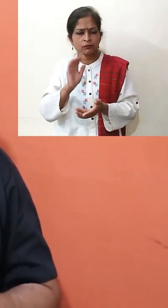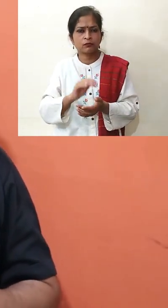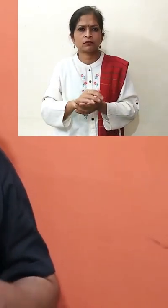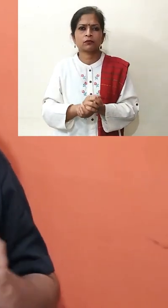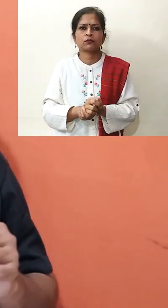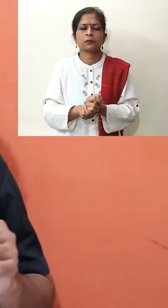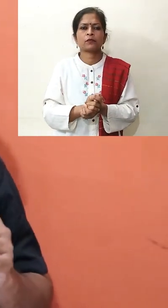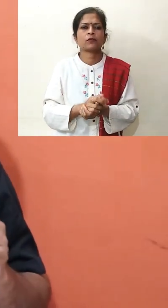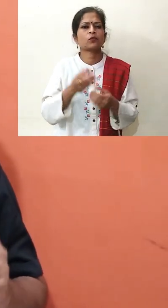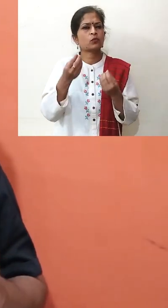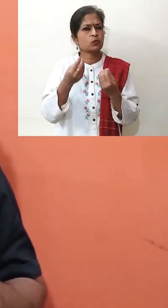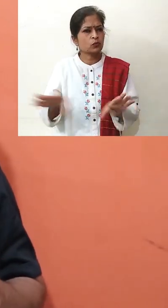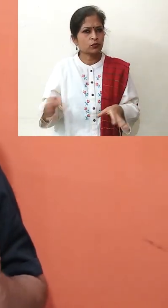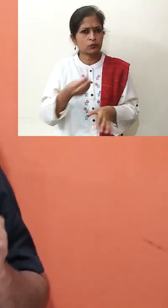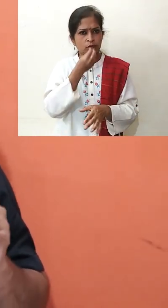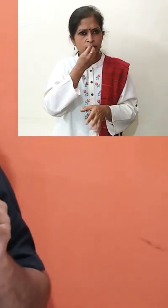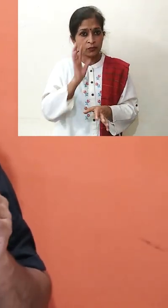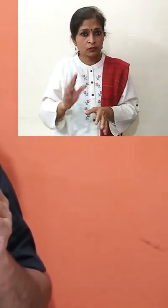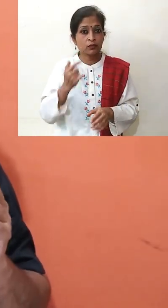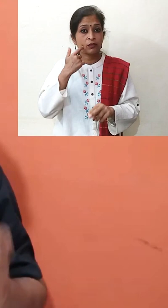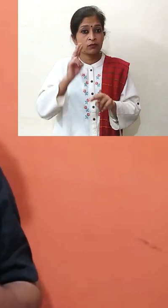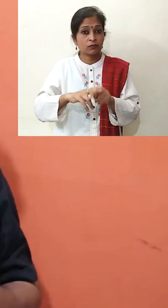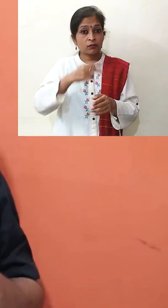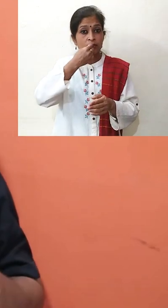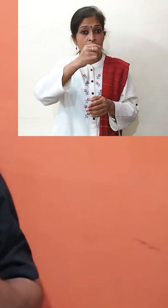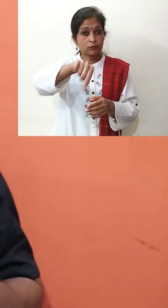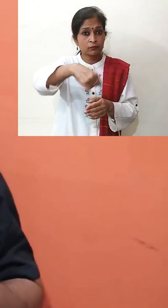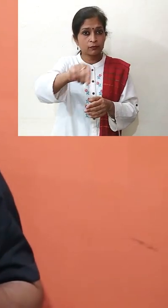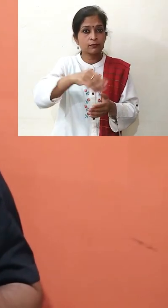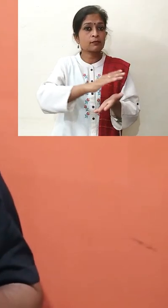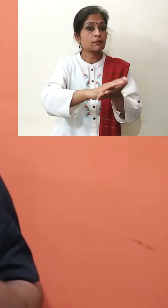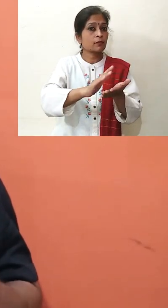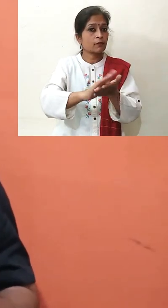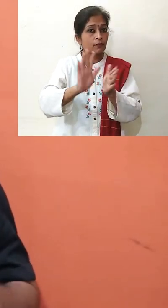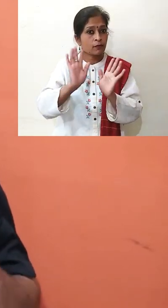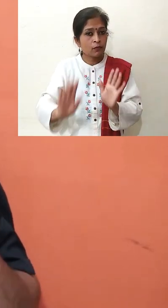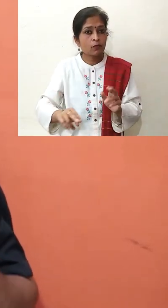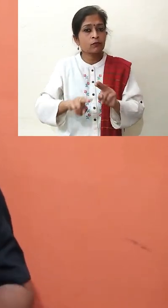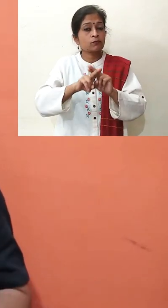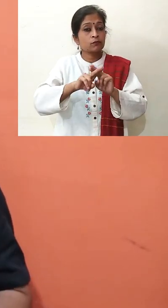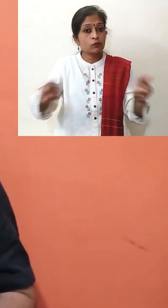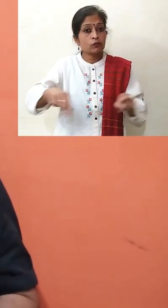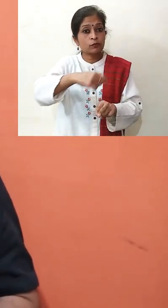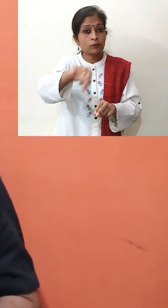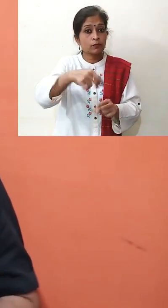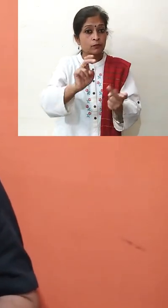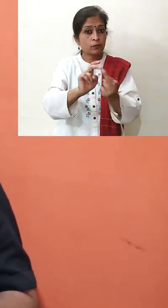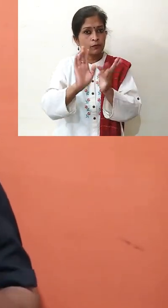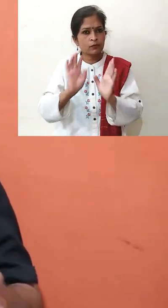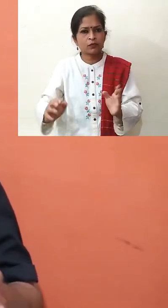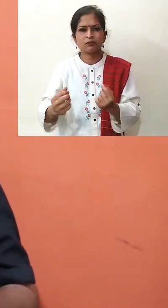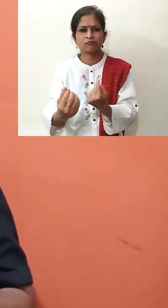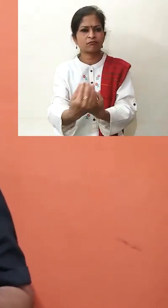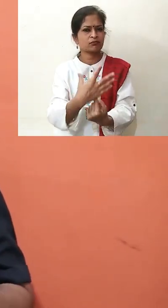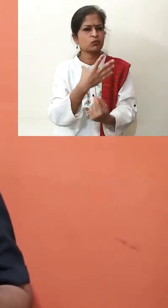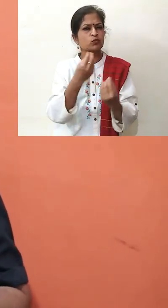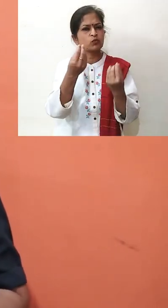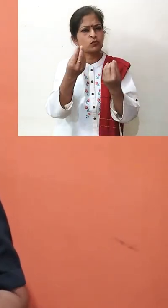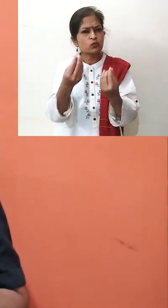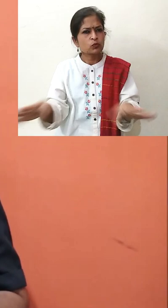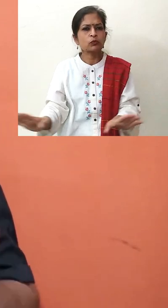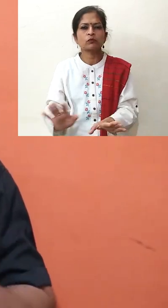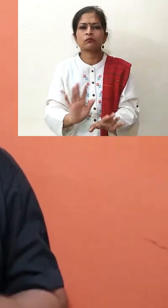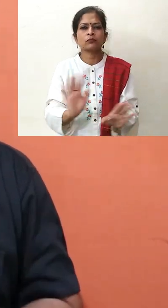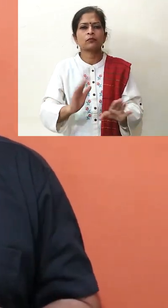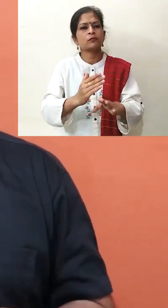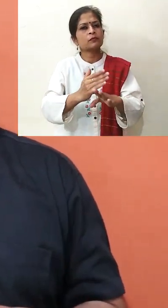आरी हो, कोई भी भोजन को यदि आप साफ, सुथरे तरीके से और पूरी तरह से पका करके यदि खाएंगे तो किसी भी प्रकार के